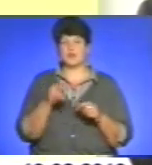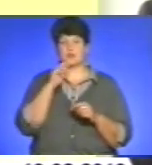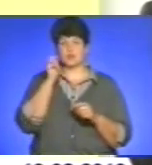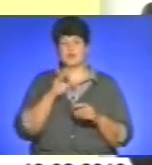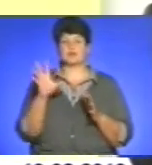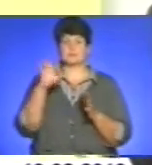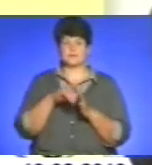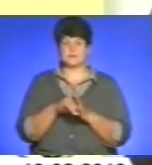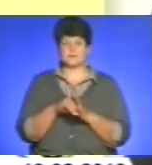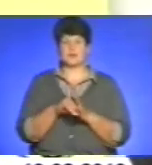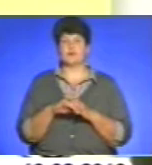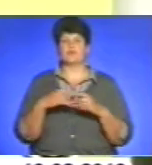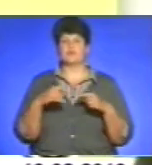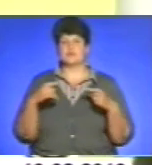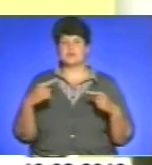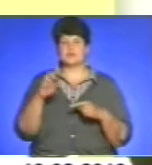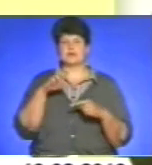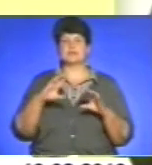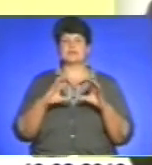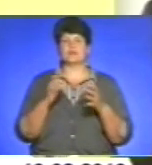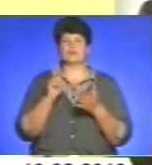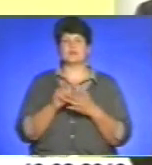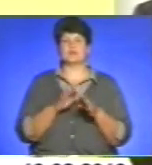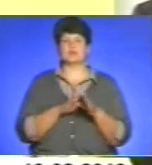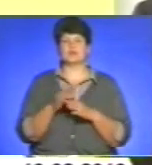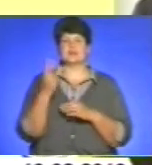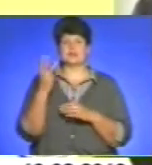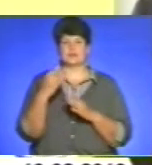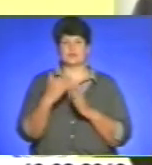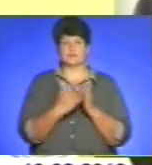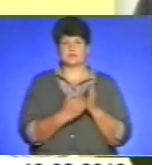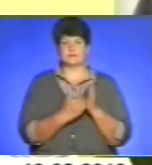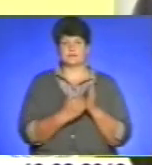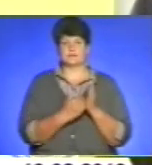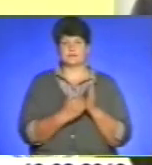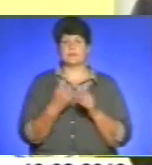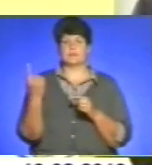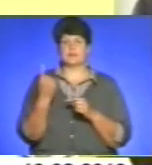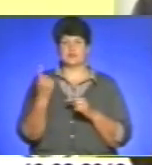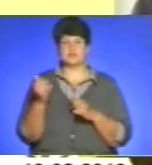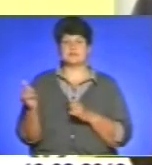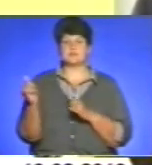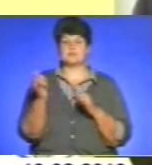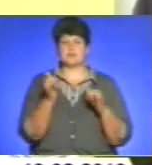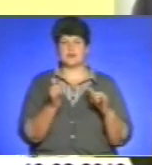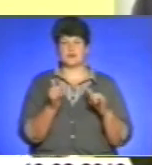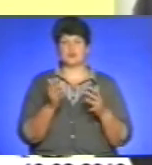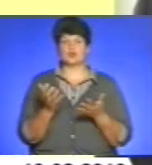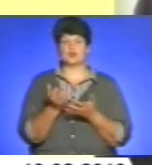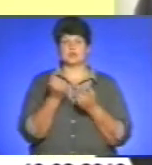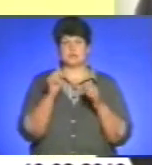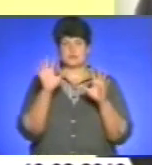в будь-якій країні світу повинна виконувати три основні функції. Перше, це забезпечувати дотримання